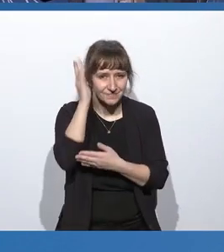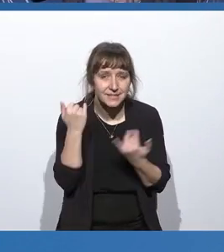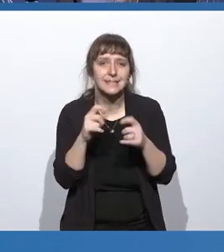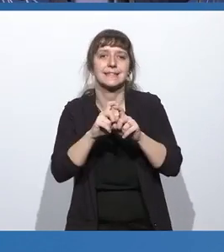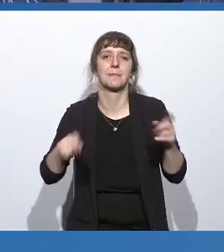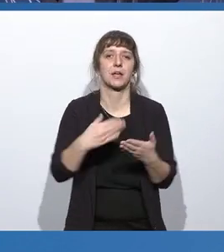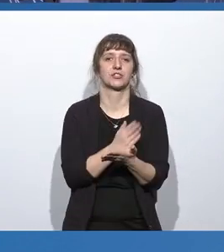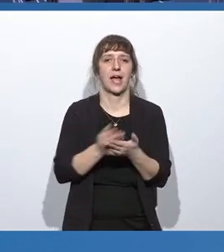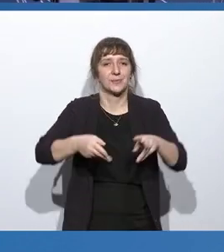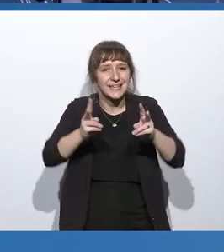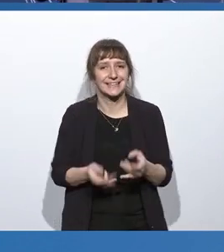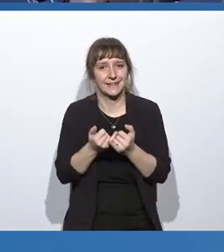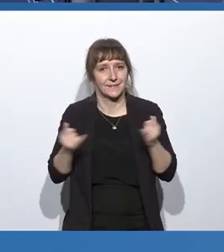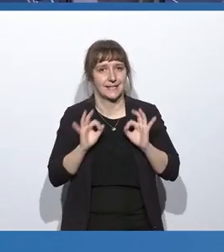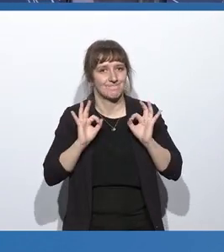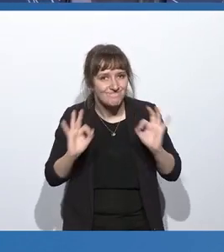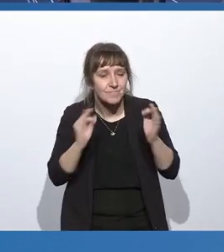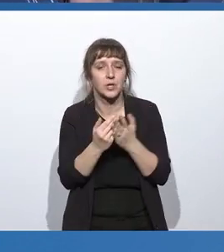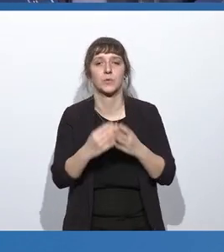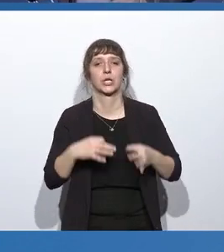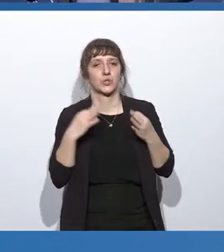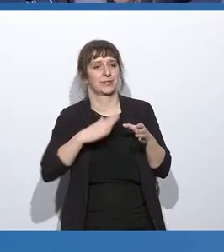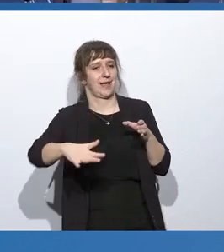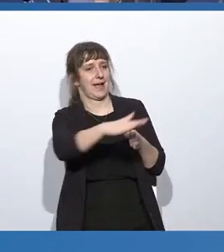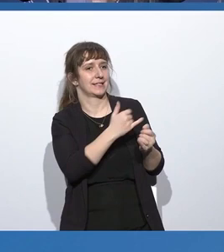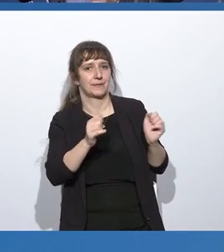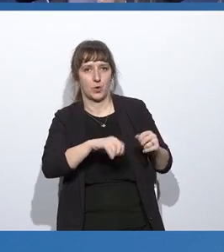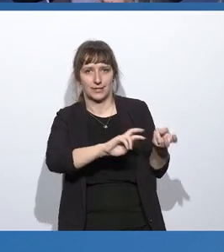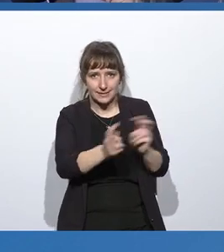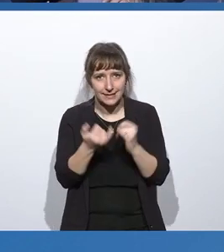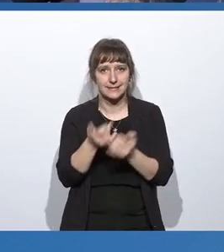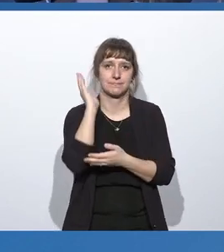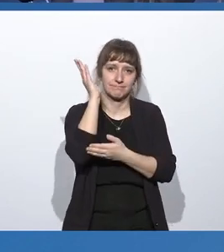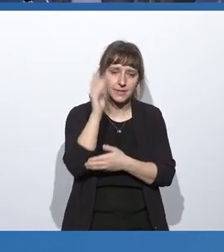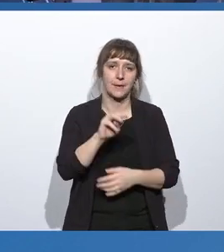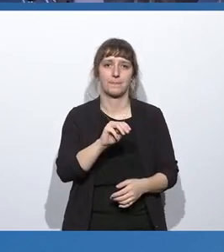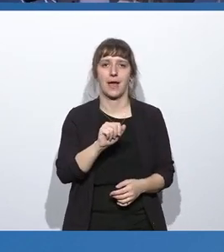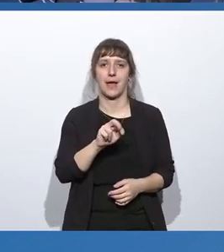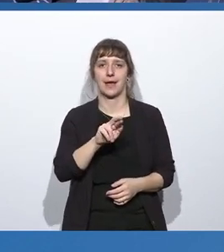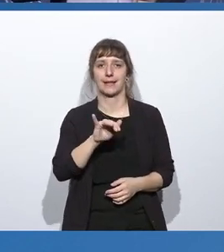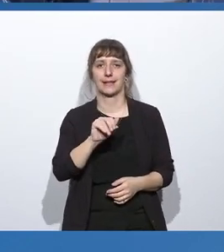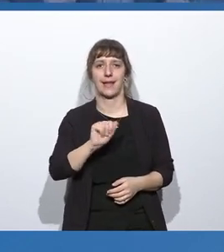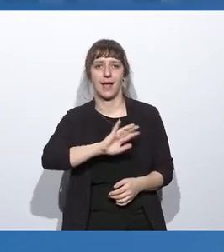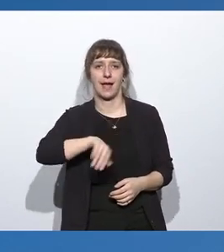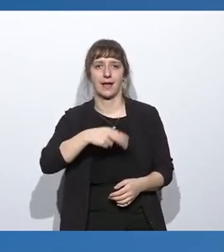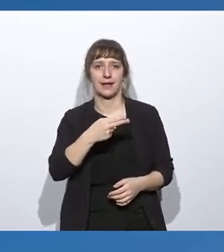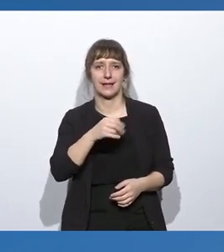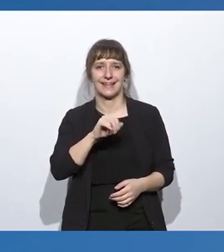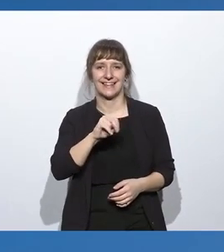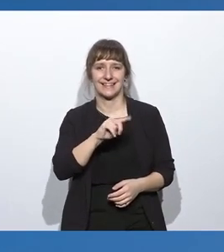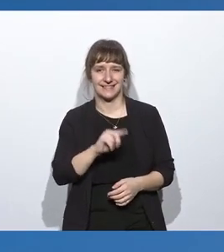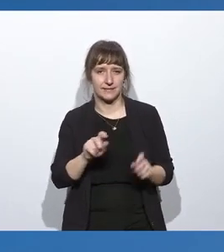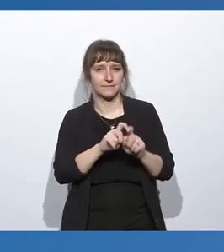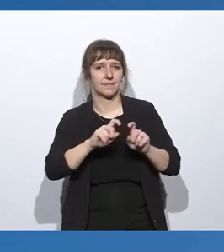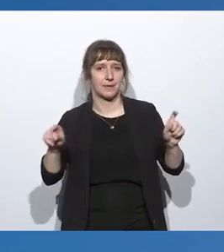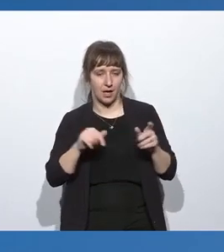das zum Beispiel im Gesundheitswesen umsetzbar ist, das erklärt uns jetzt Maria Hinz von der Barmer. Vielen Dank. Dankeschön, erst mal Herr Bieler.